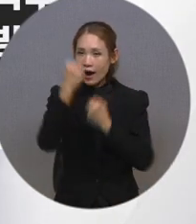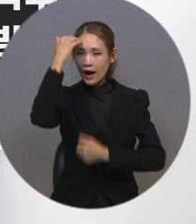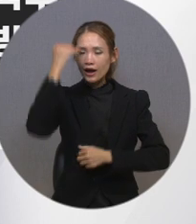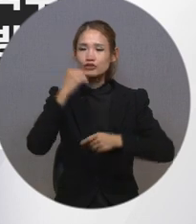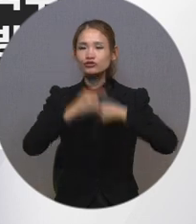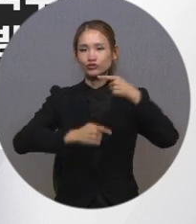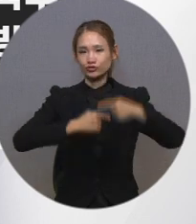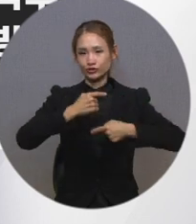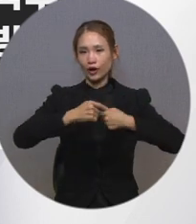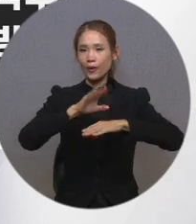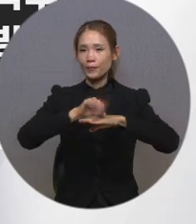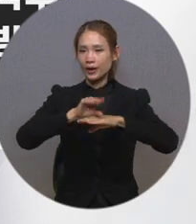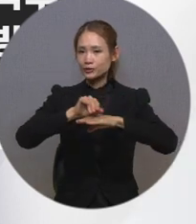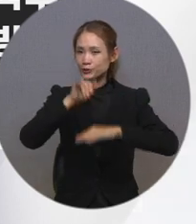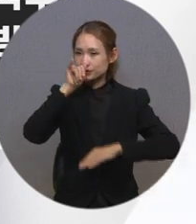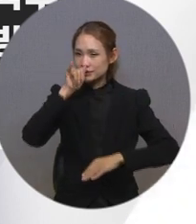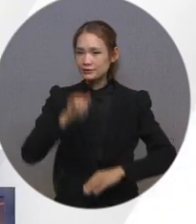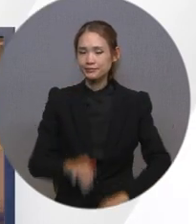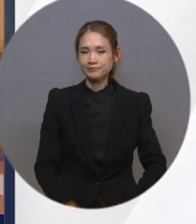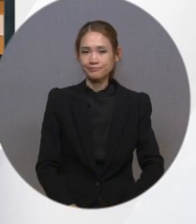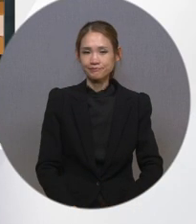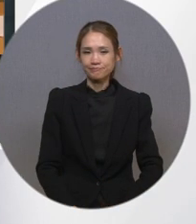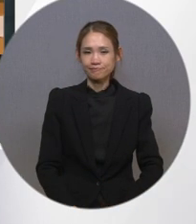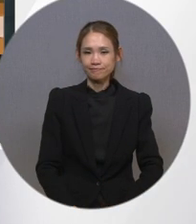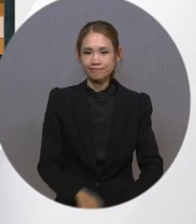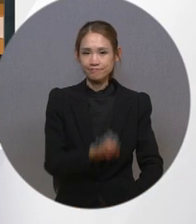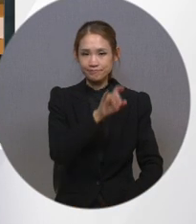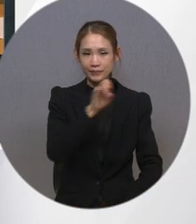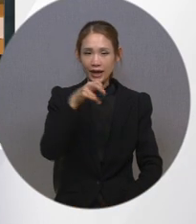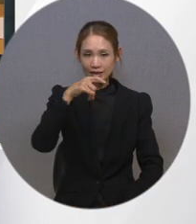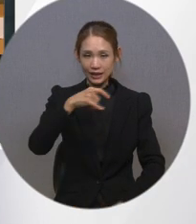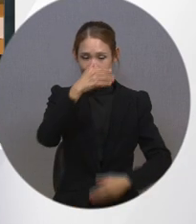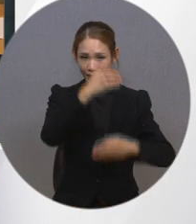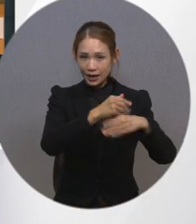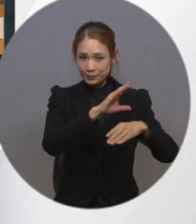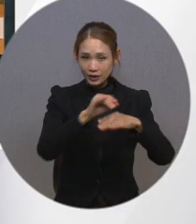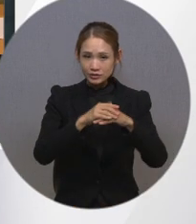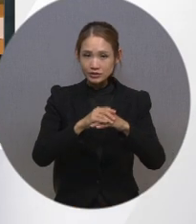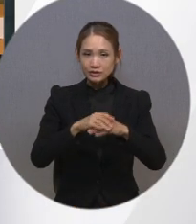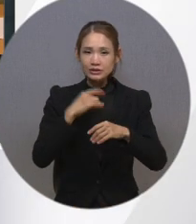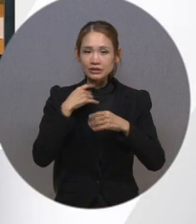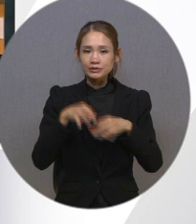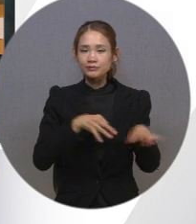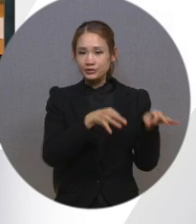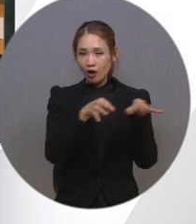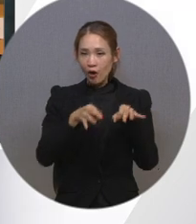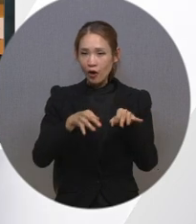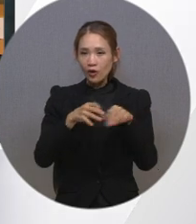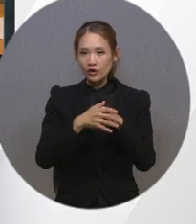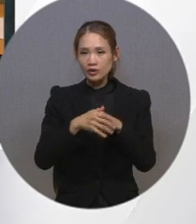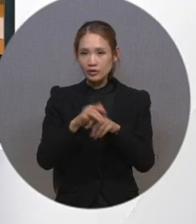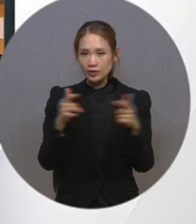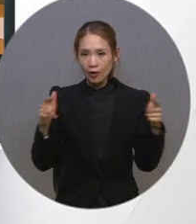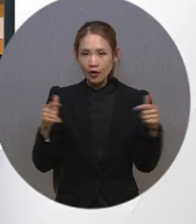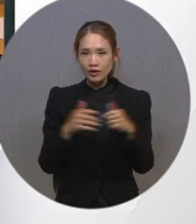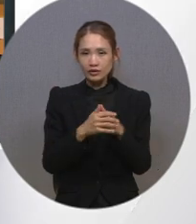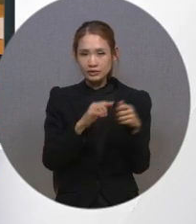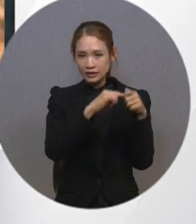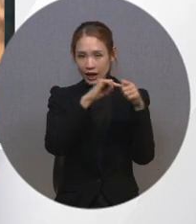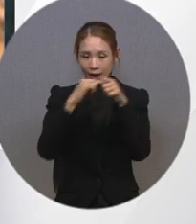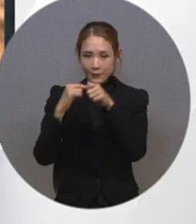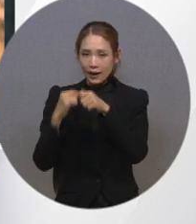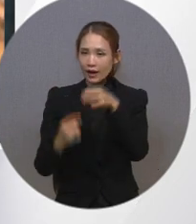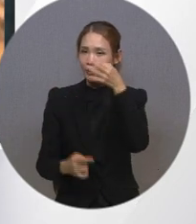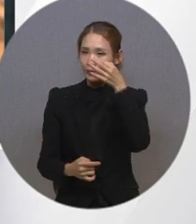방송으로 구분할 수 있습니다. 폐쇄 자막 방송은 음성이나 오디오 신호를 TV 화면에 자막으로 표시하는